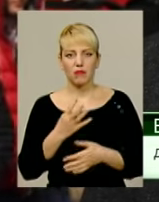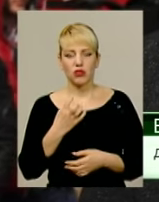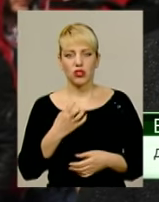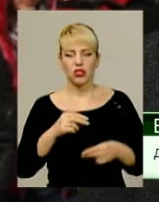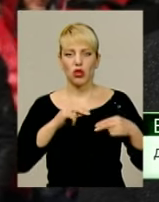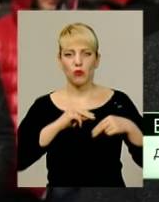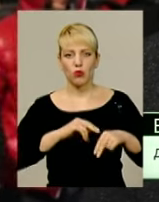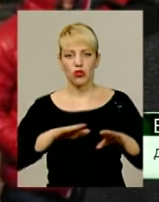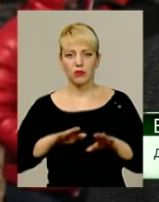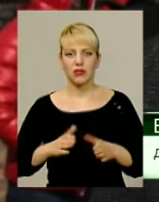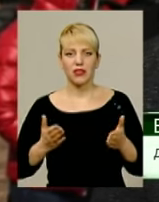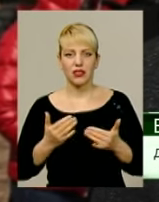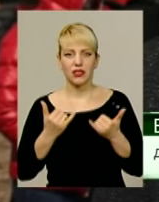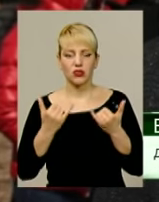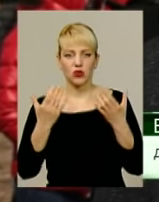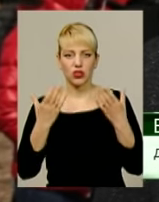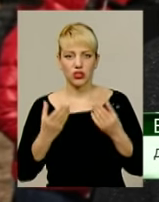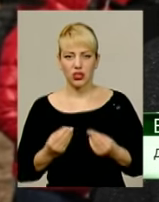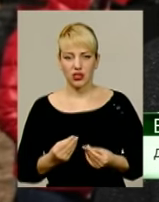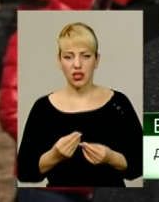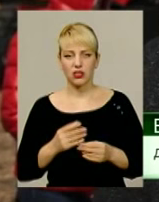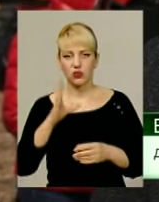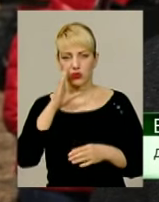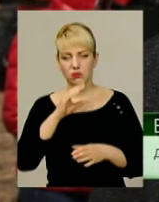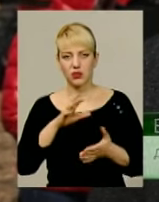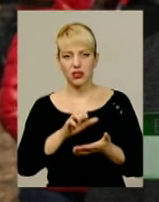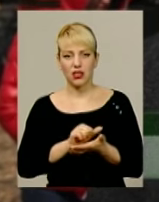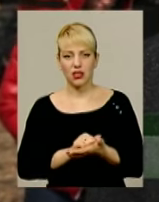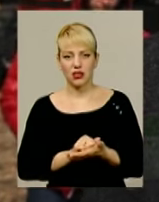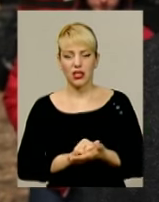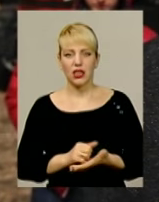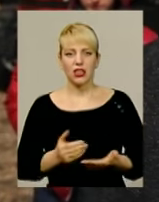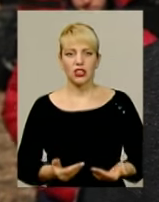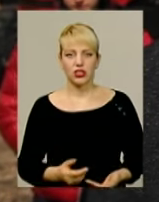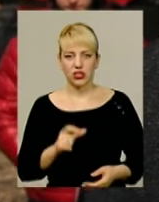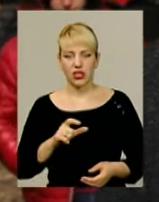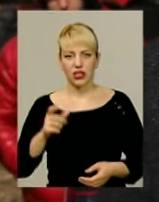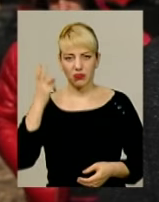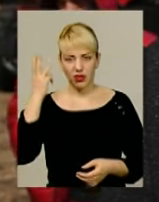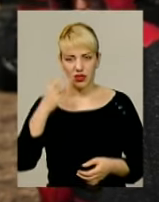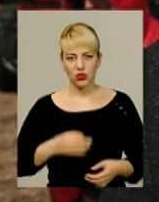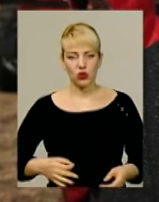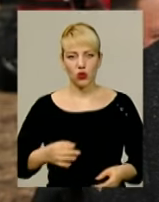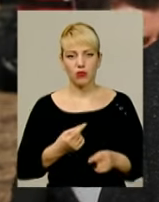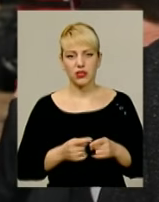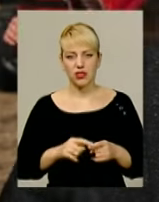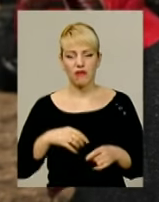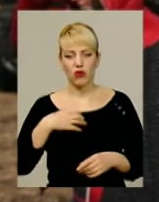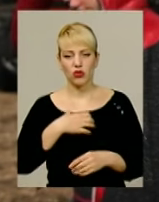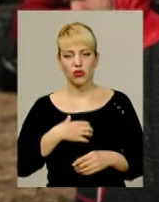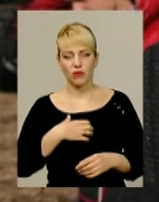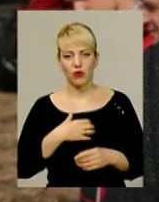робочих місць, які на сьогоднішній день з успіхом зайняли жителі Хмельницької області. Це в основному